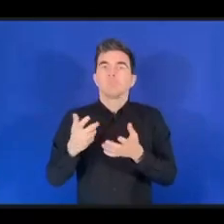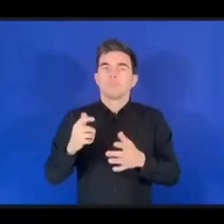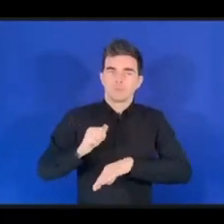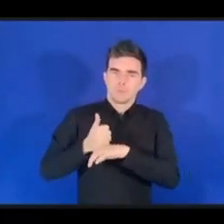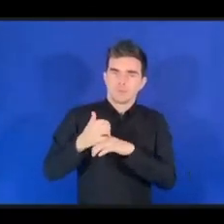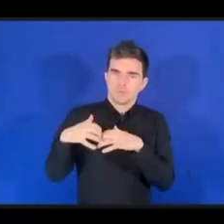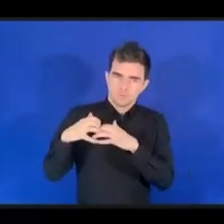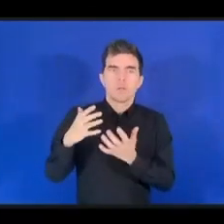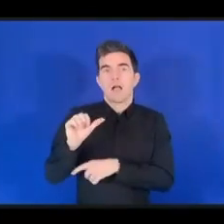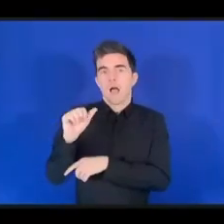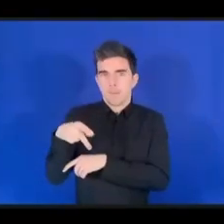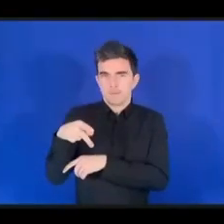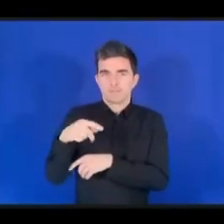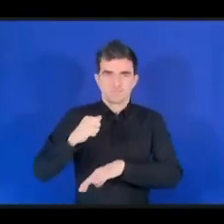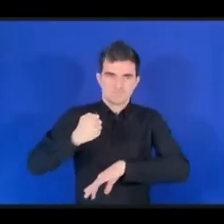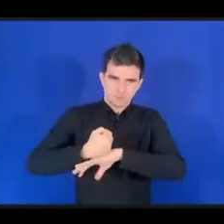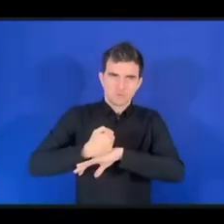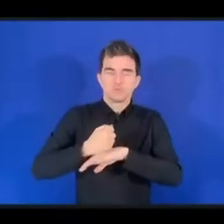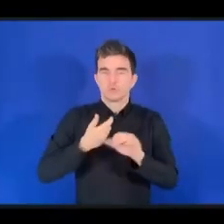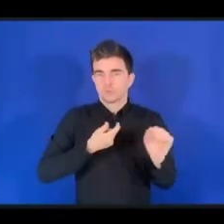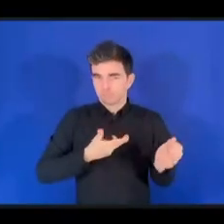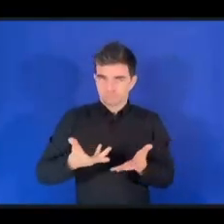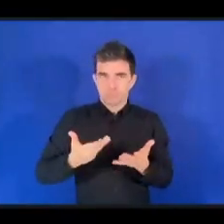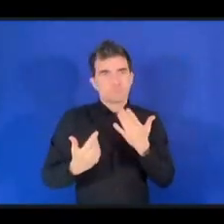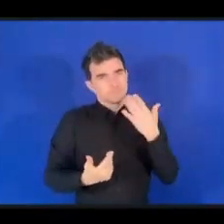генерального директора АПНИКа